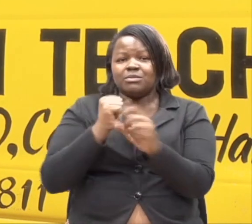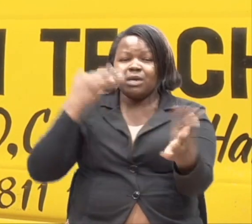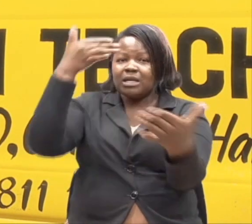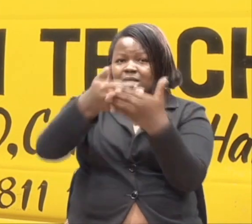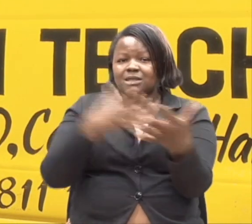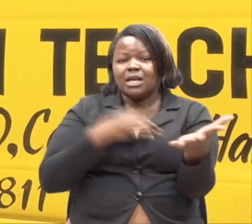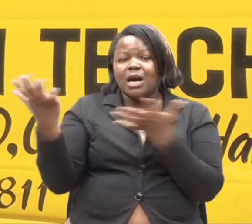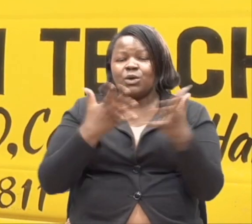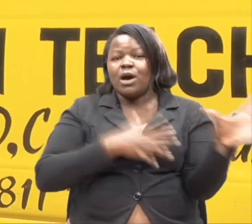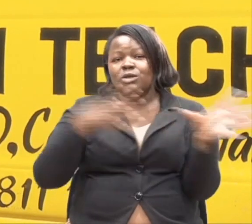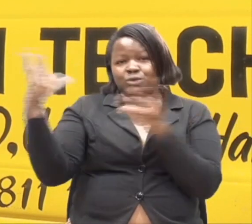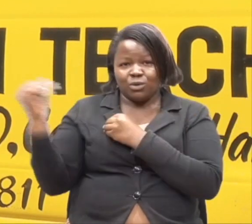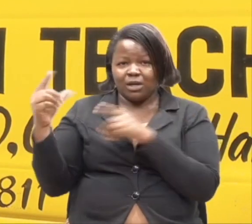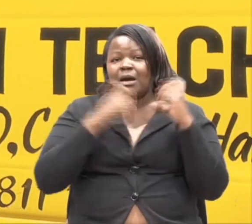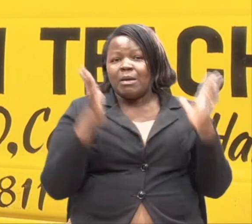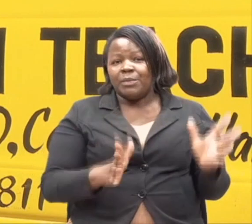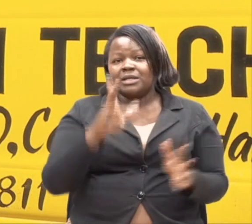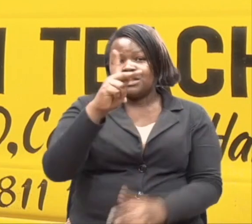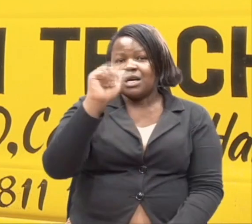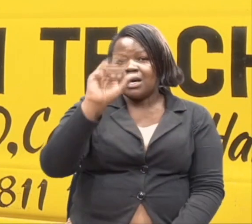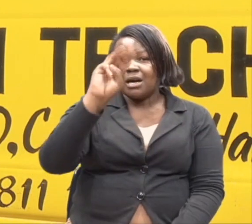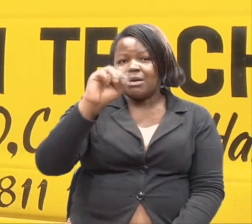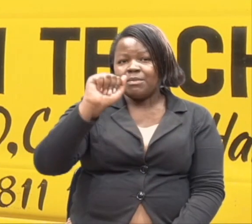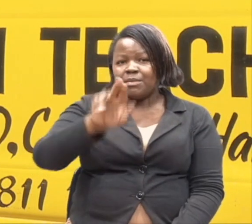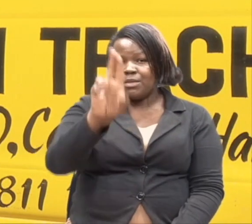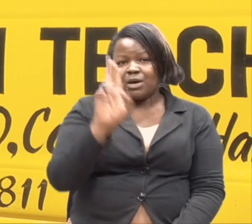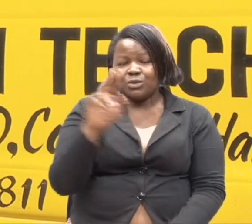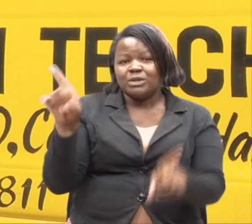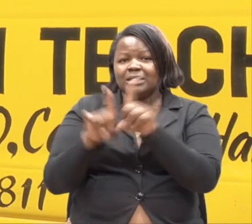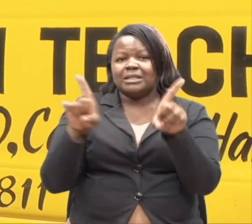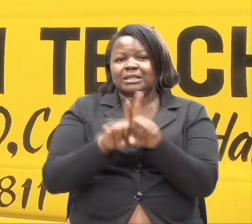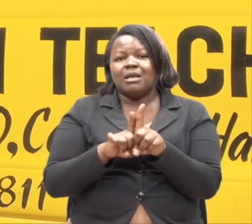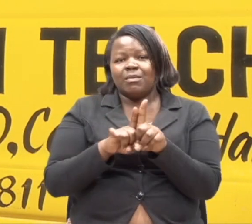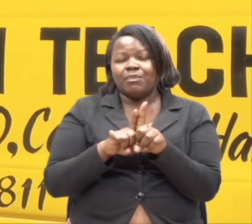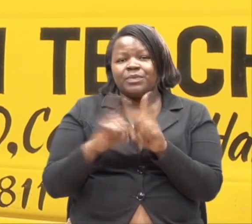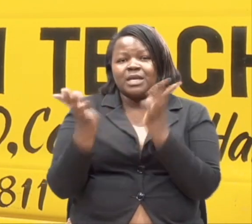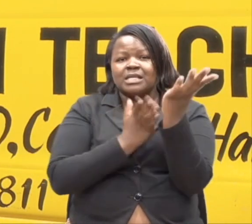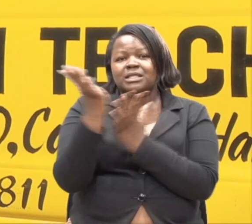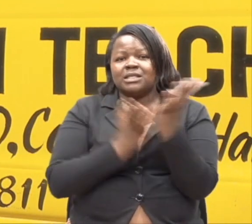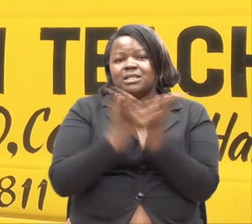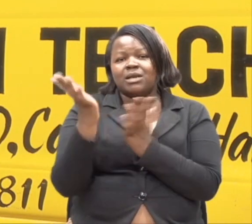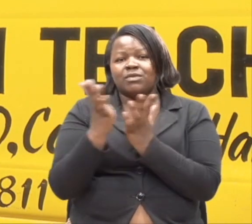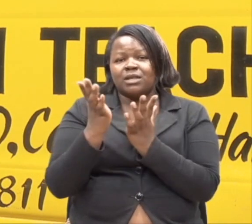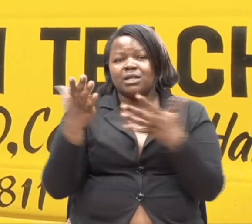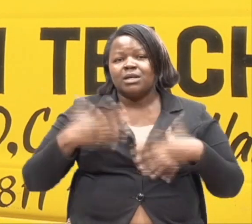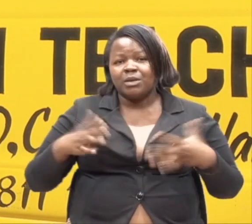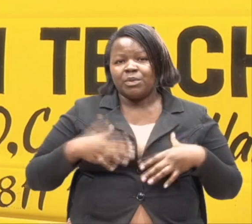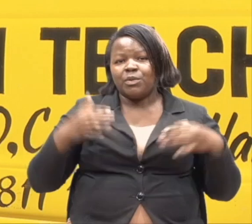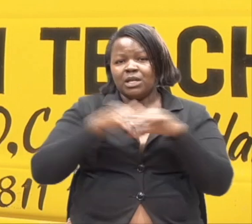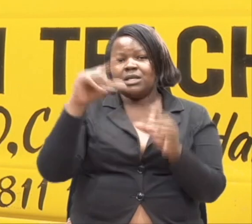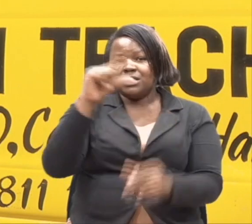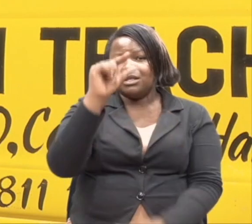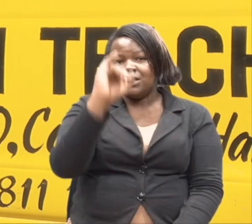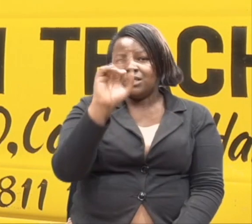mahali ya naenda. Pastor Kamau anahudumia washiriki katika district na ituwa